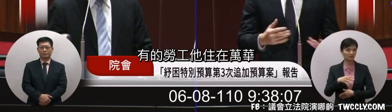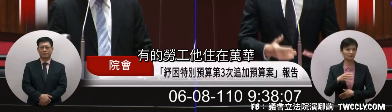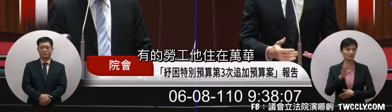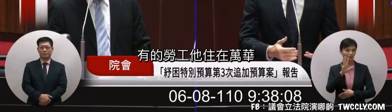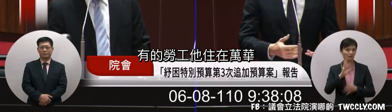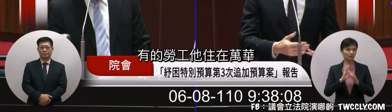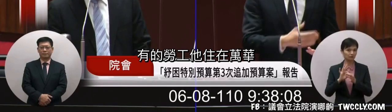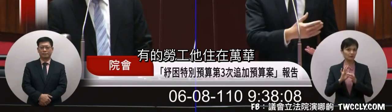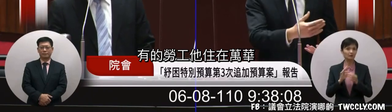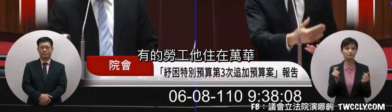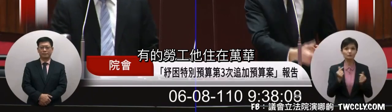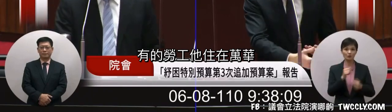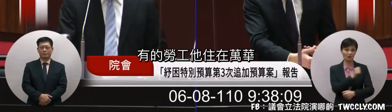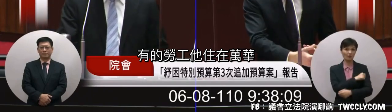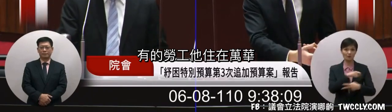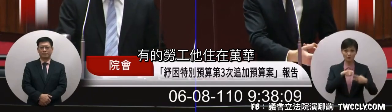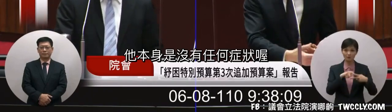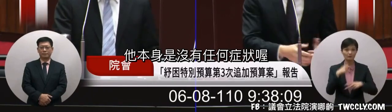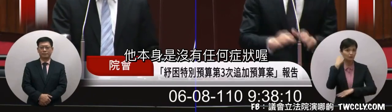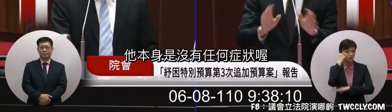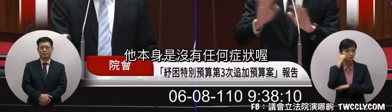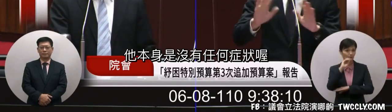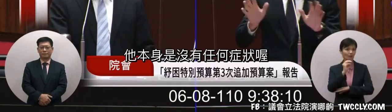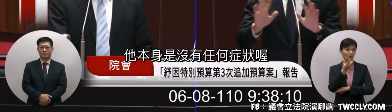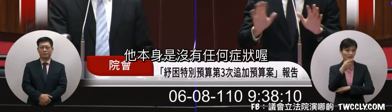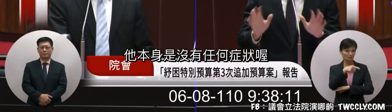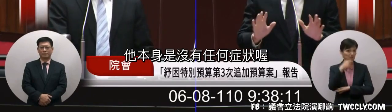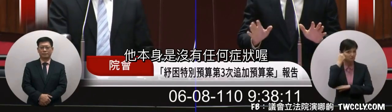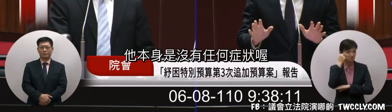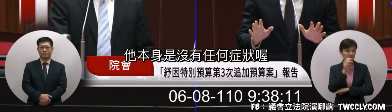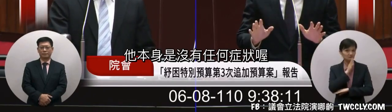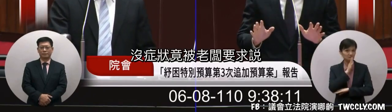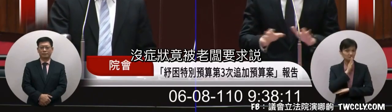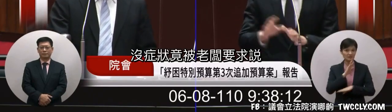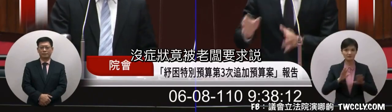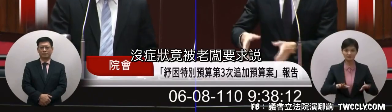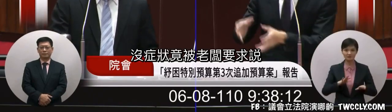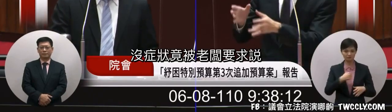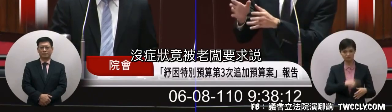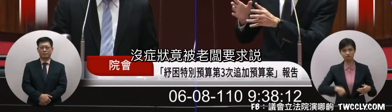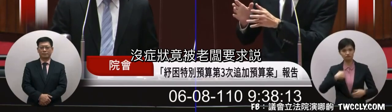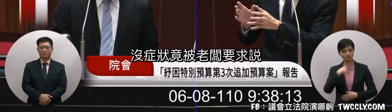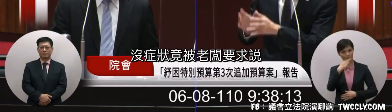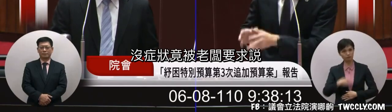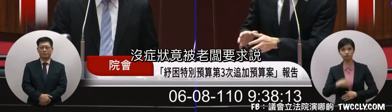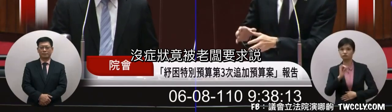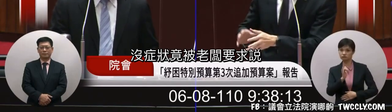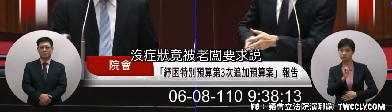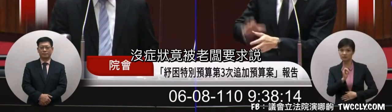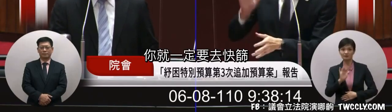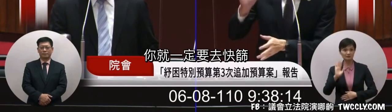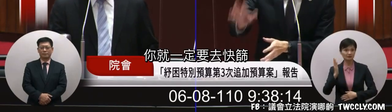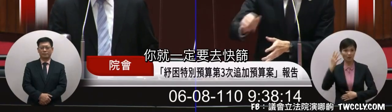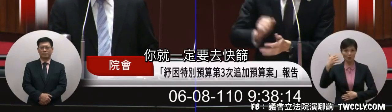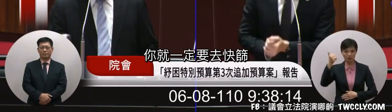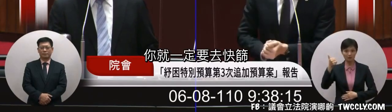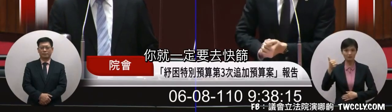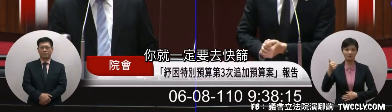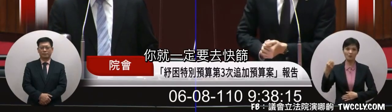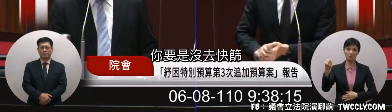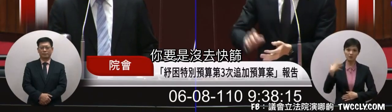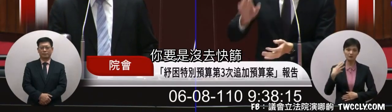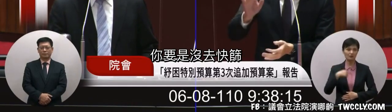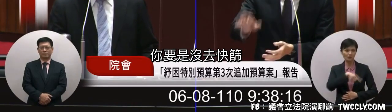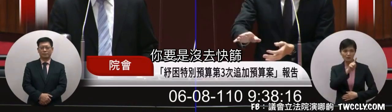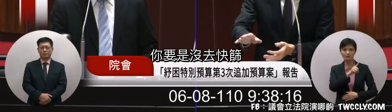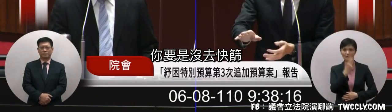有的老公它住在漫畫它本身是無情侯淨頭無情侯淨給他們老公要求你就應該要去快